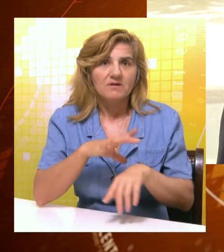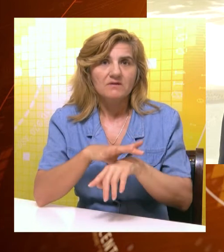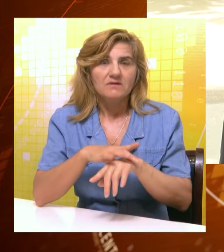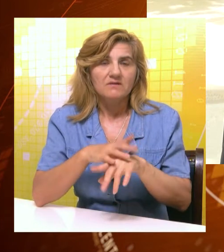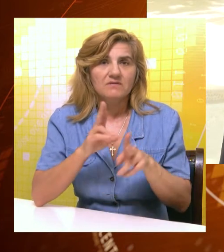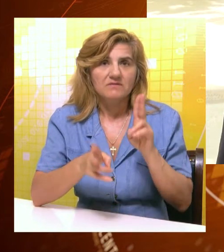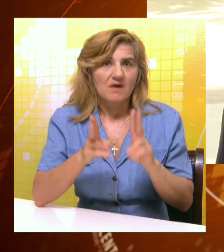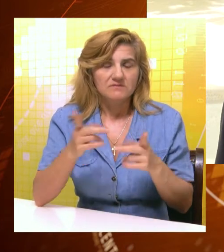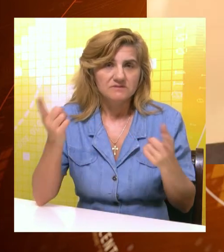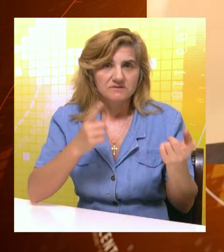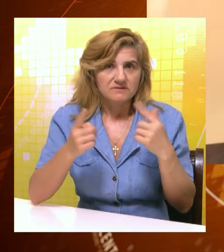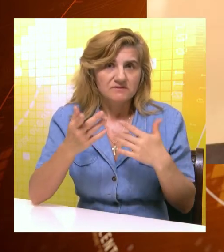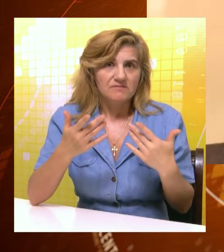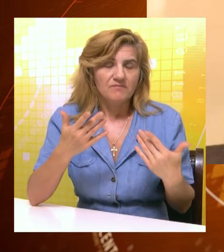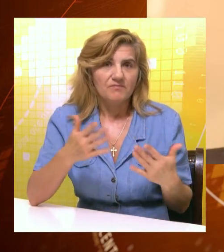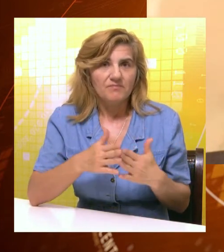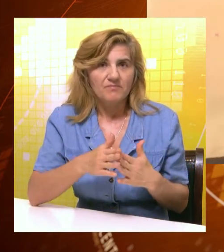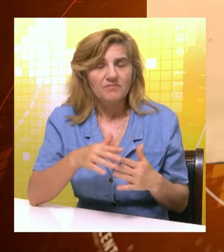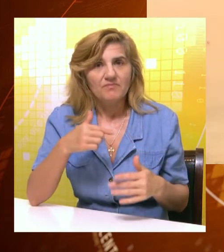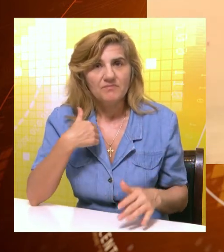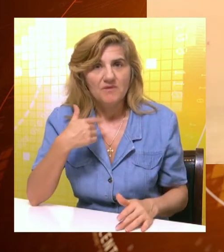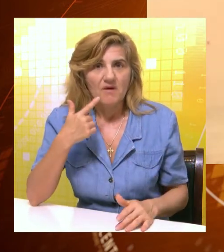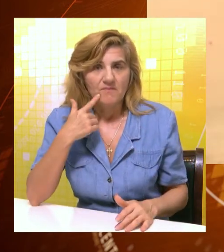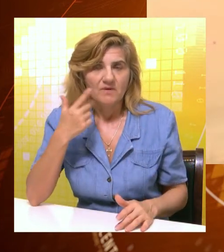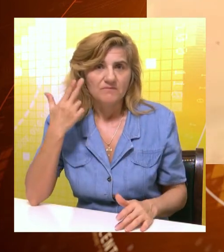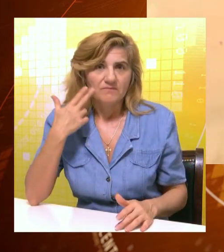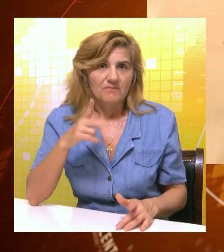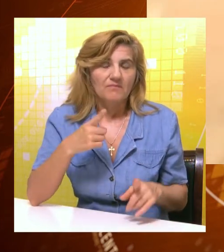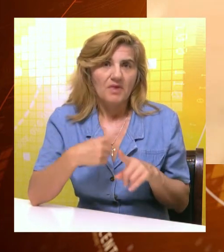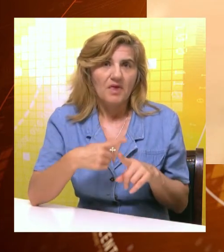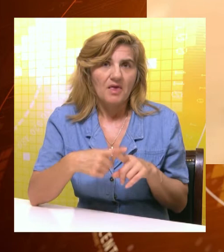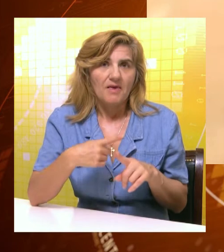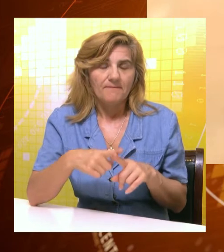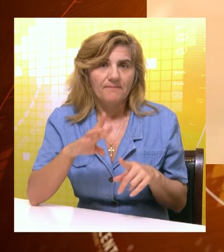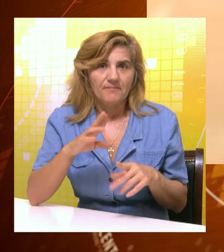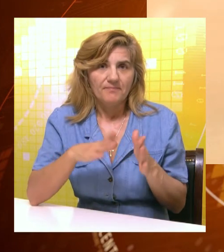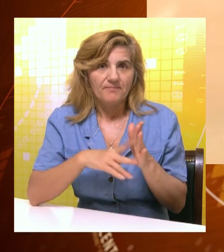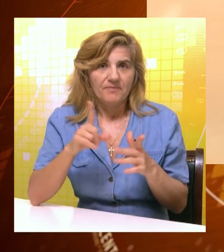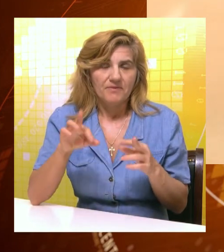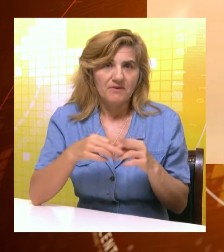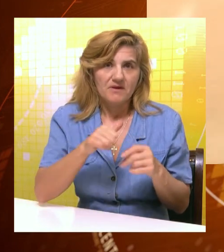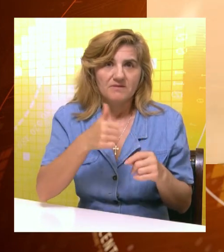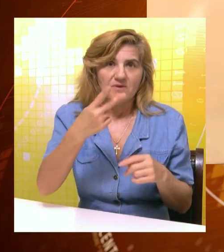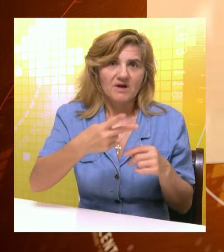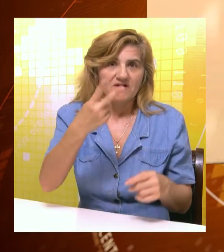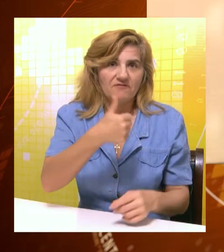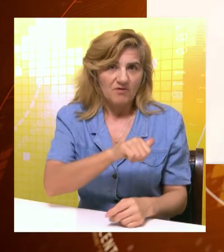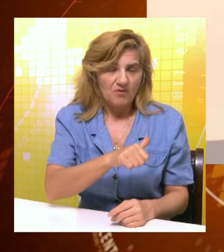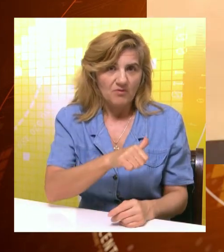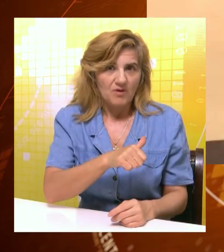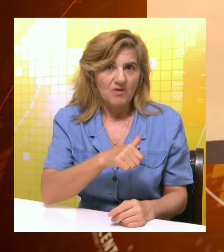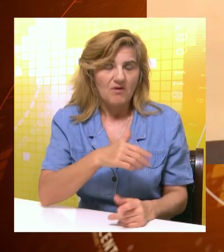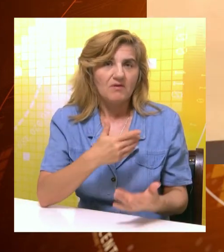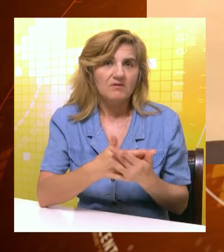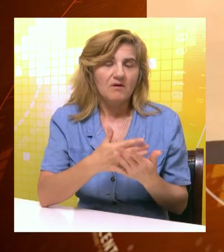nastavnike. Teže je bila hemija, očigladno, pošto imali smo joj samo dve godine.